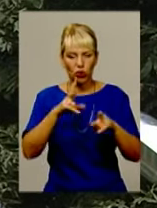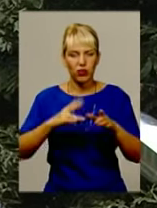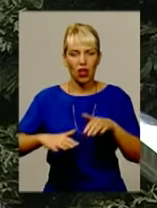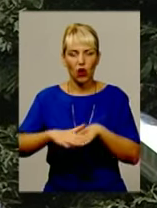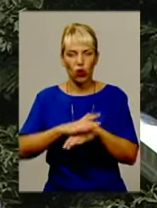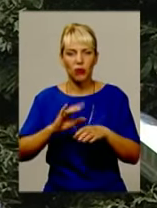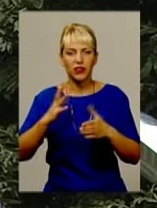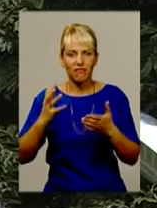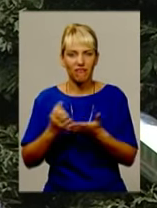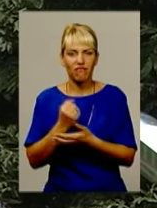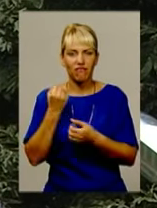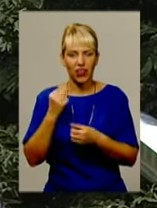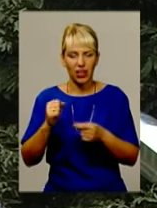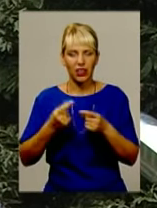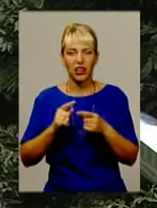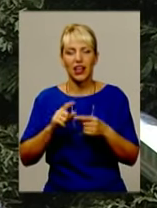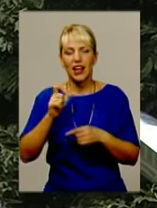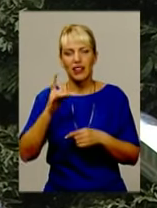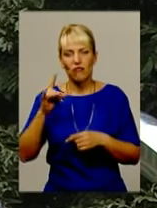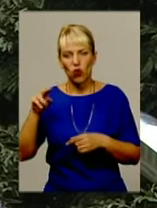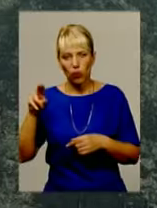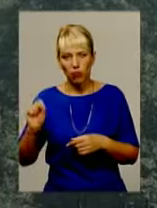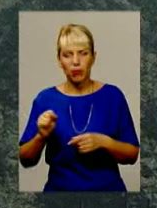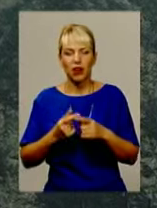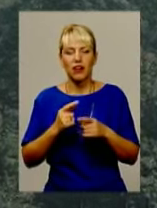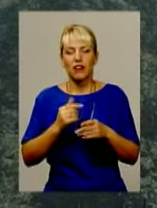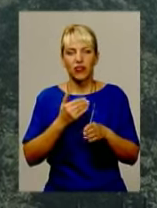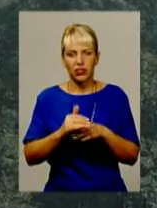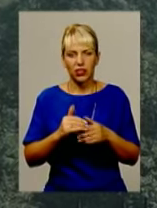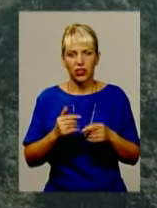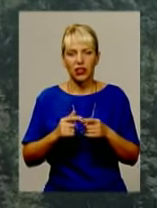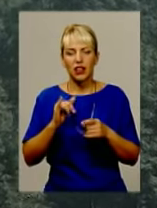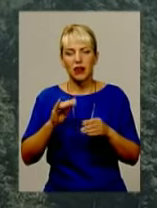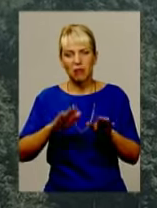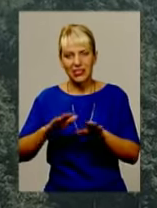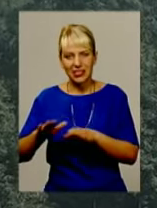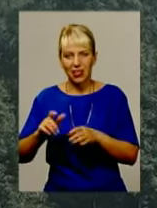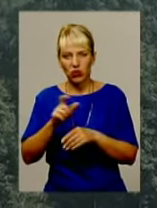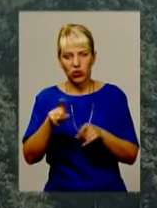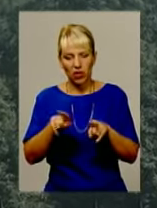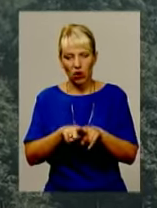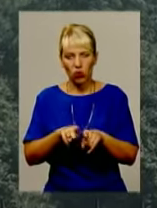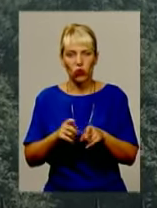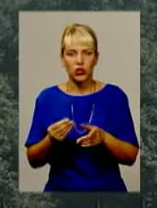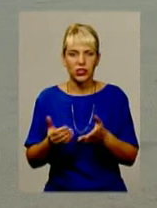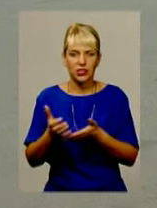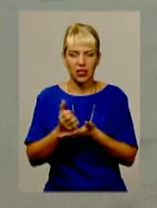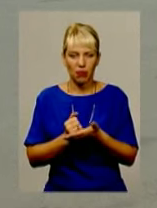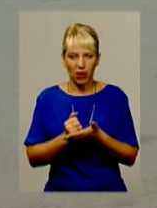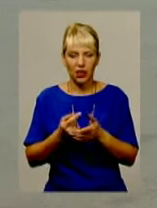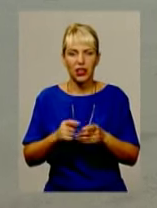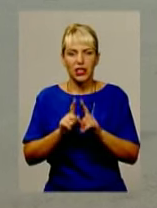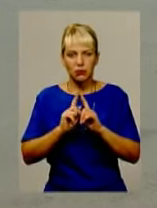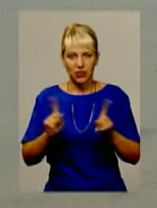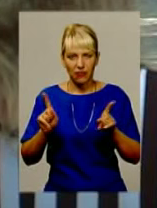Щоправда, ощадлива Європа, грошима не розкидається, тому і місцевому населенню довелося зібрати певну частку вартості специфічного